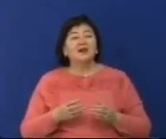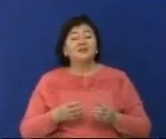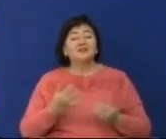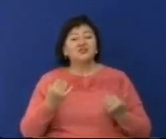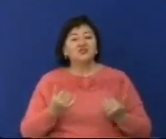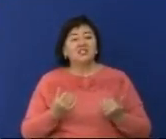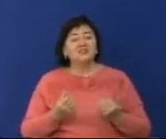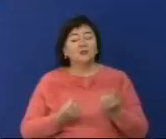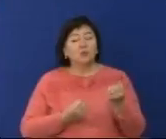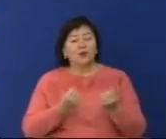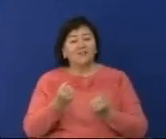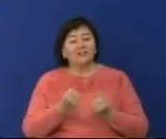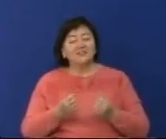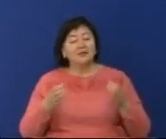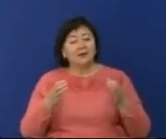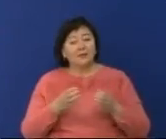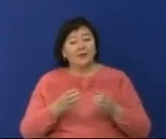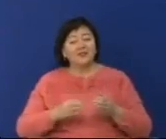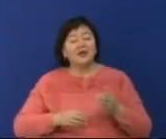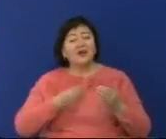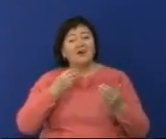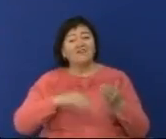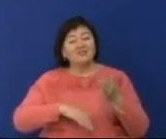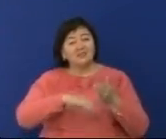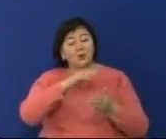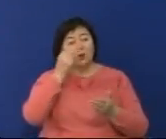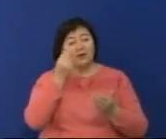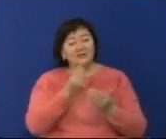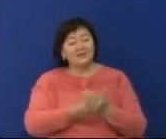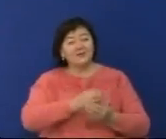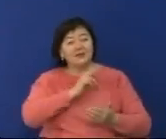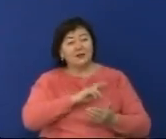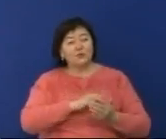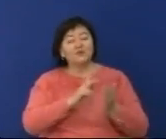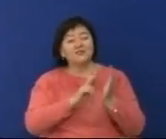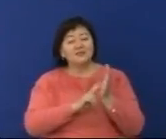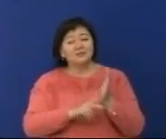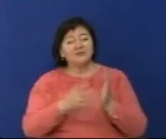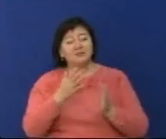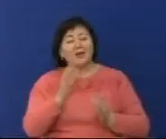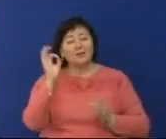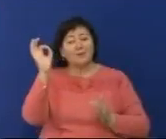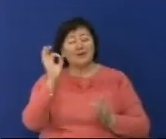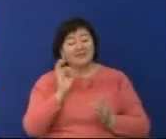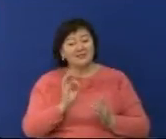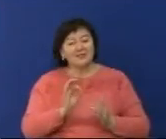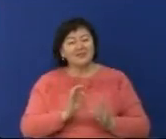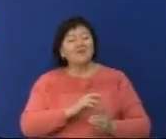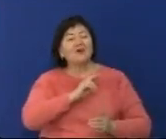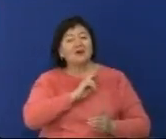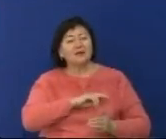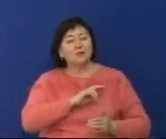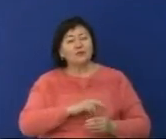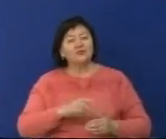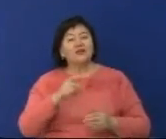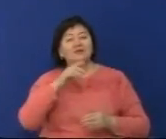Қазір кампаниядағы башылық құрамының 77 пайызы Қазақстан азаматтары бол көрсеткіш әріптестіктар тұруға сеп бола